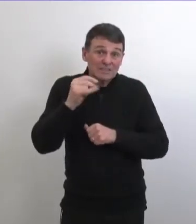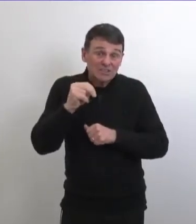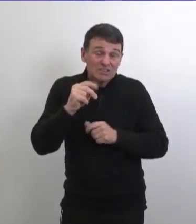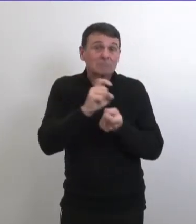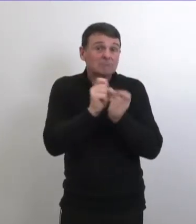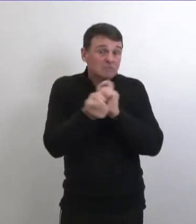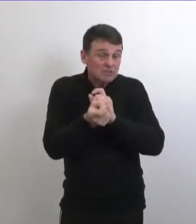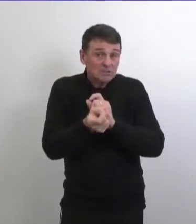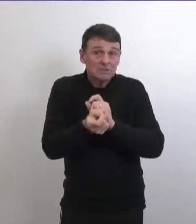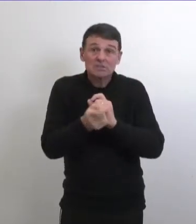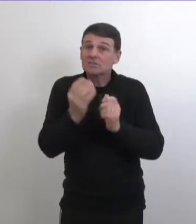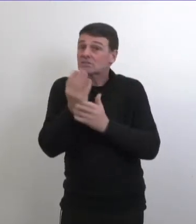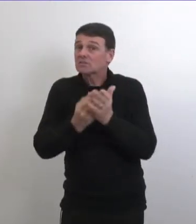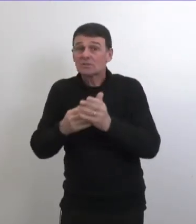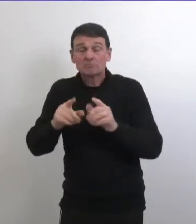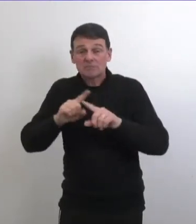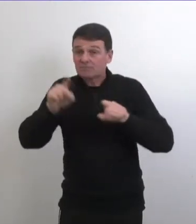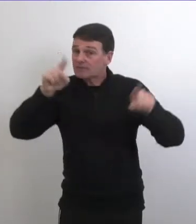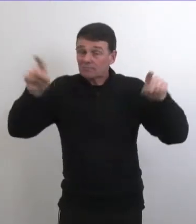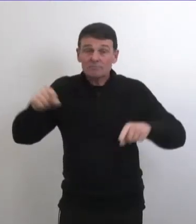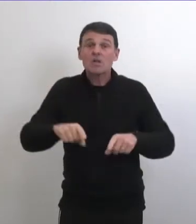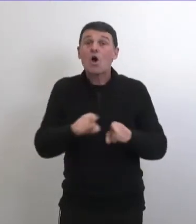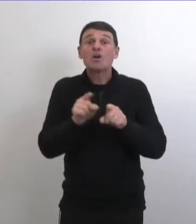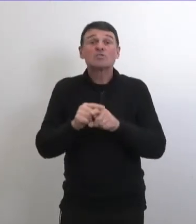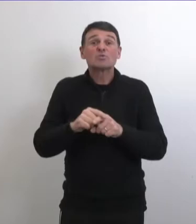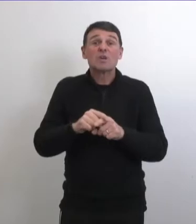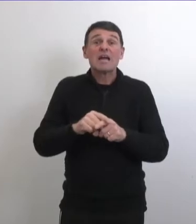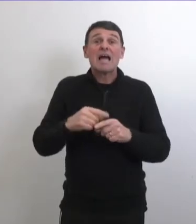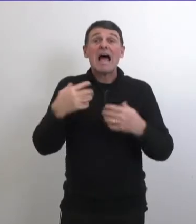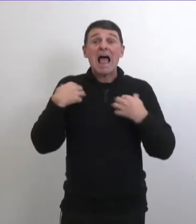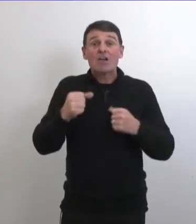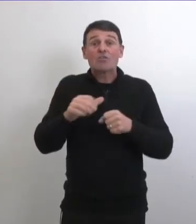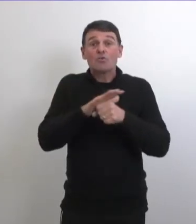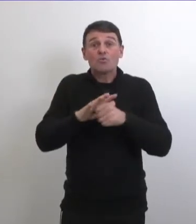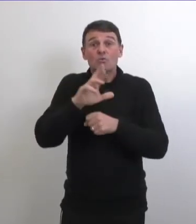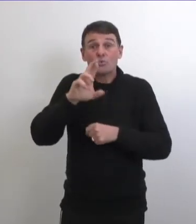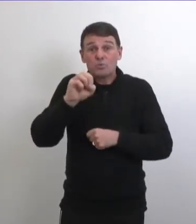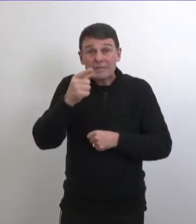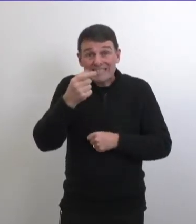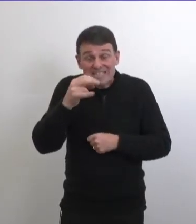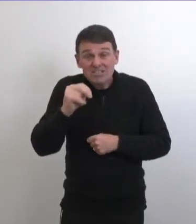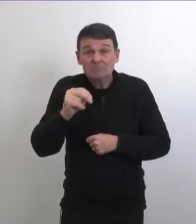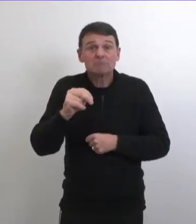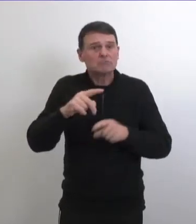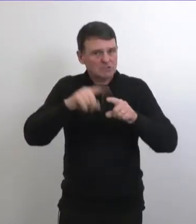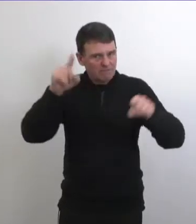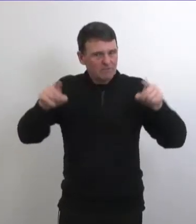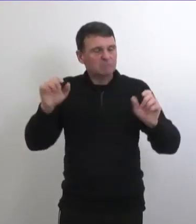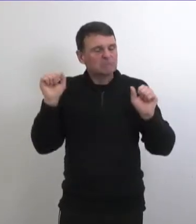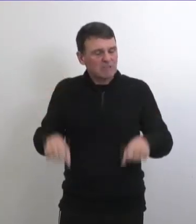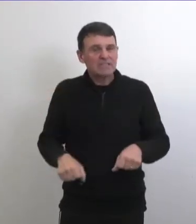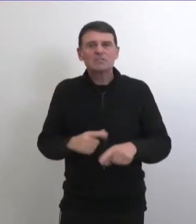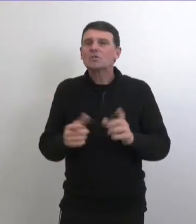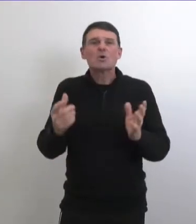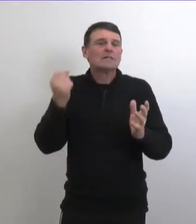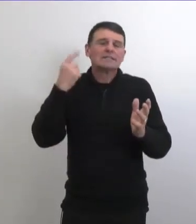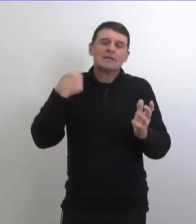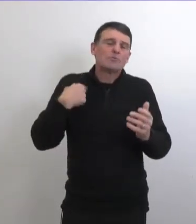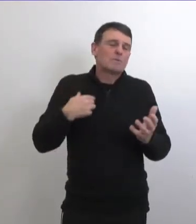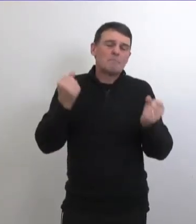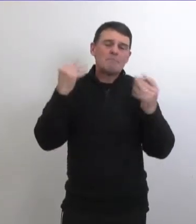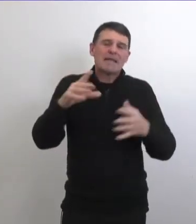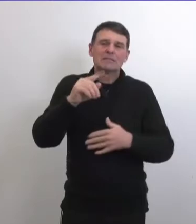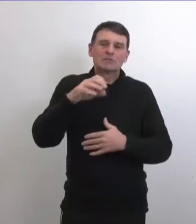on a traité des régions différemment des districts sanitaires de manière différente on a fait certaines restrictions qui s'appliquaient à l'ancien de la province